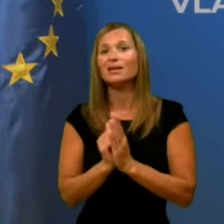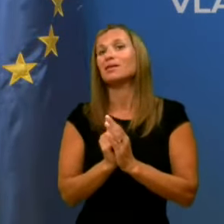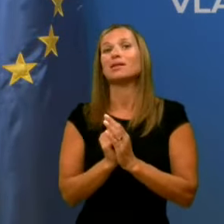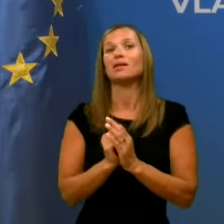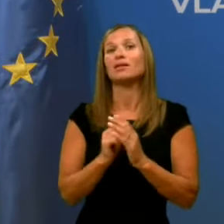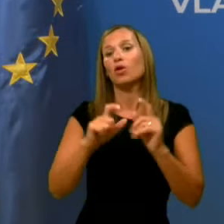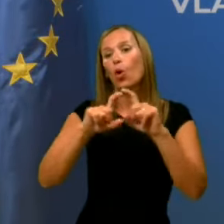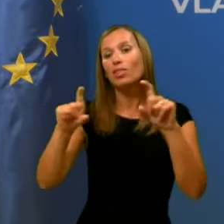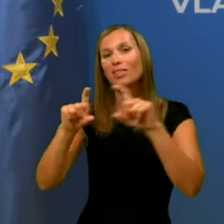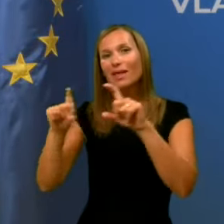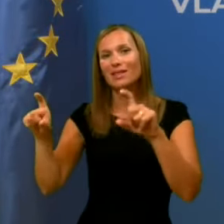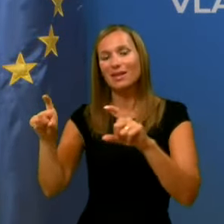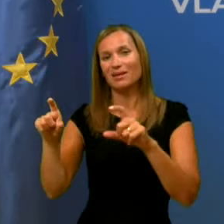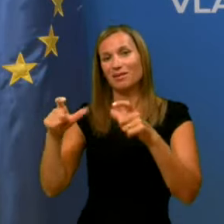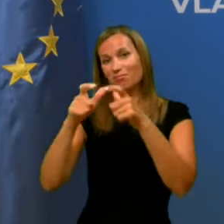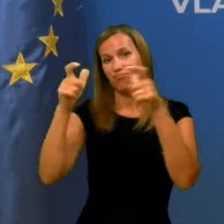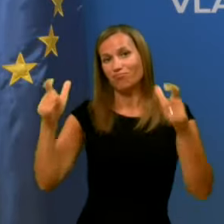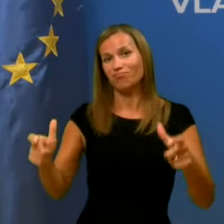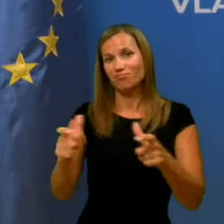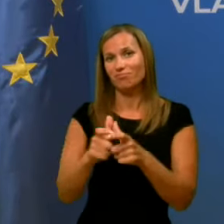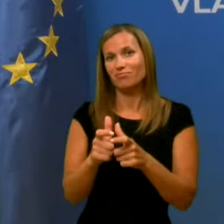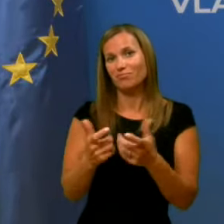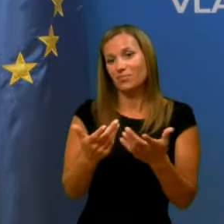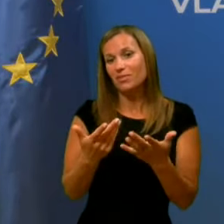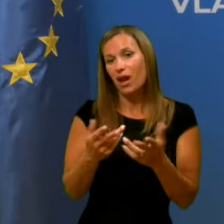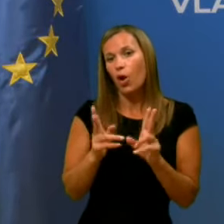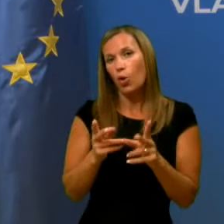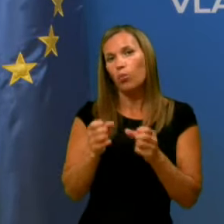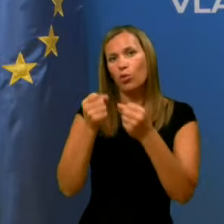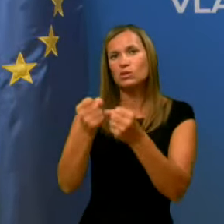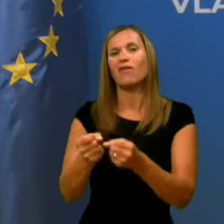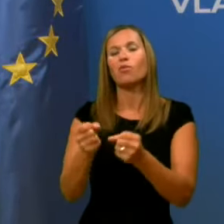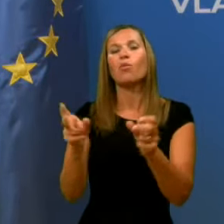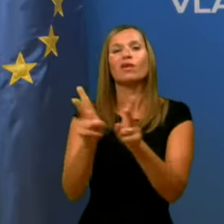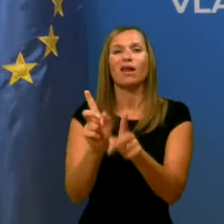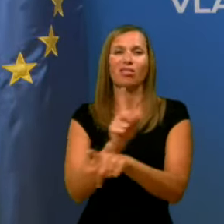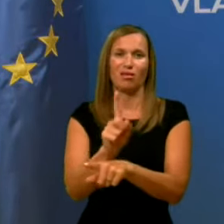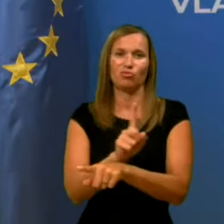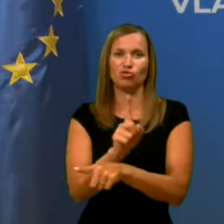kontejneri, tudi za jih postaviti v kratkem času, če bi bilo to potrebno,